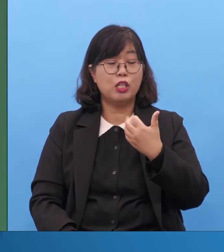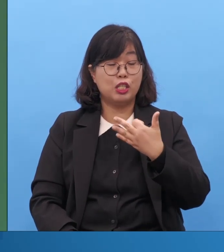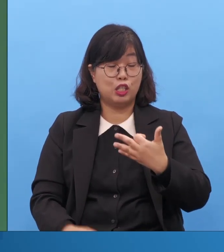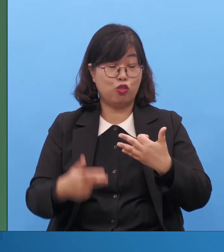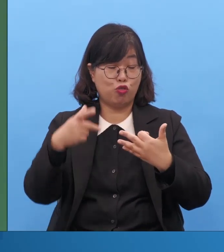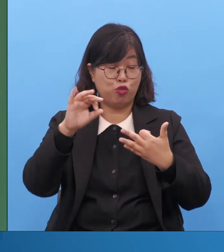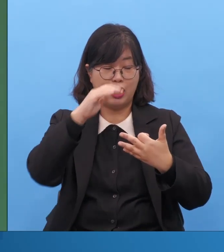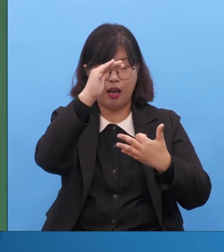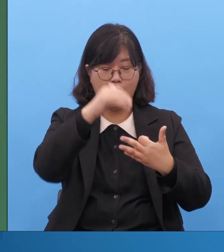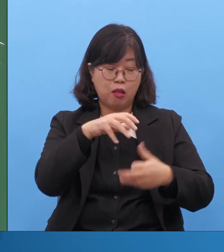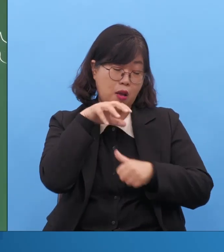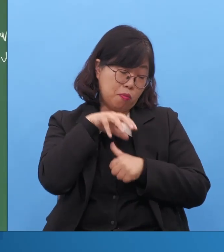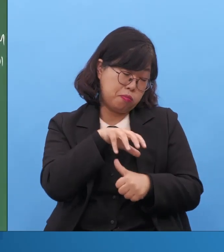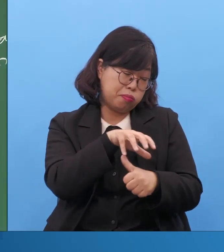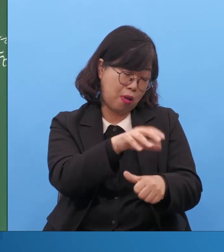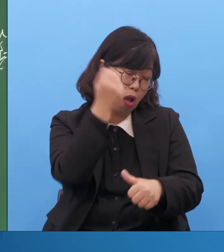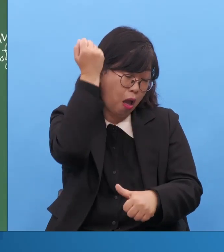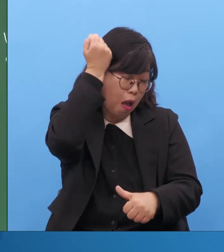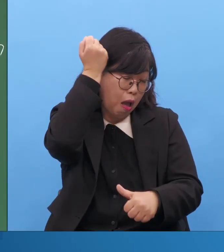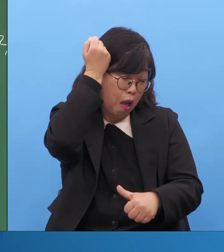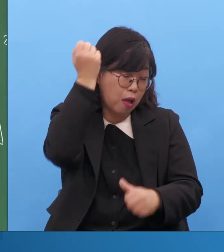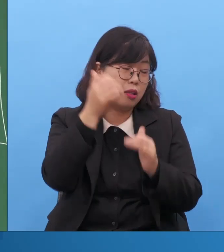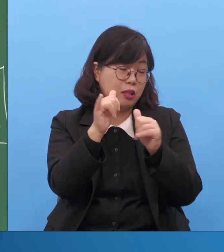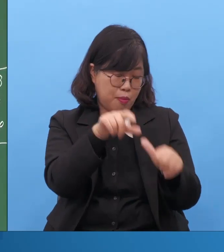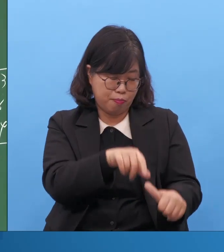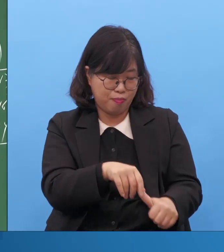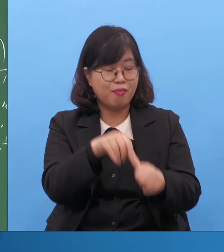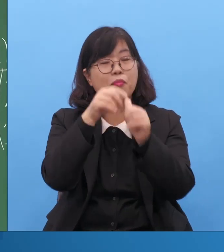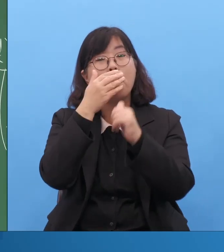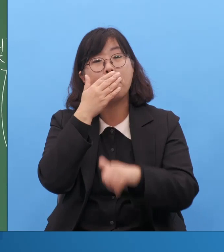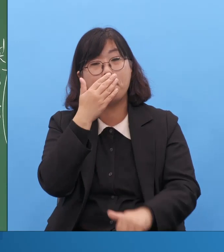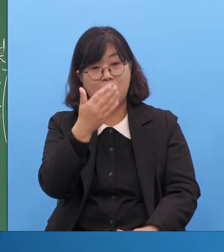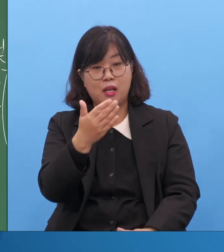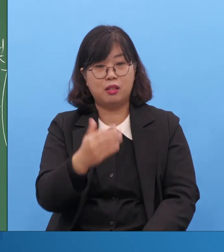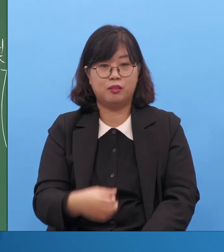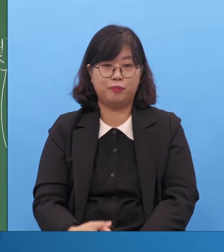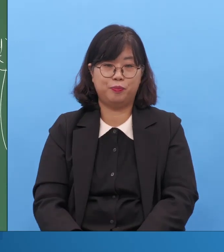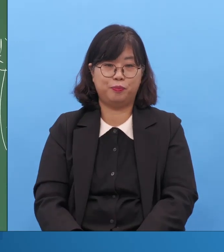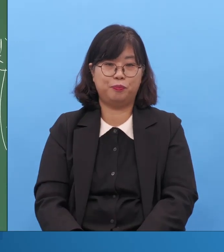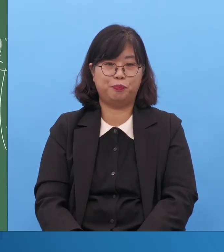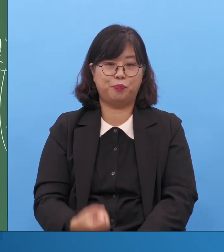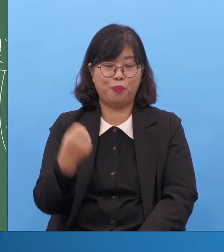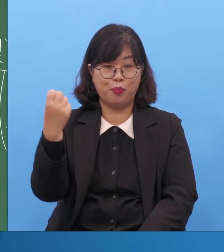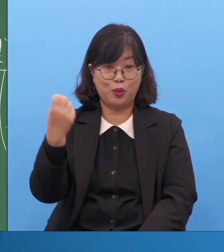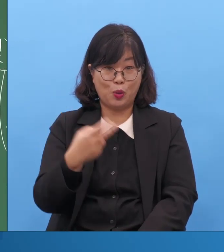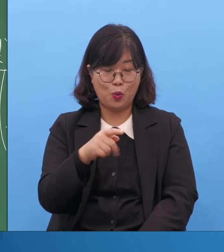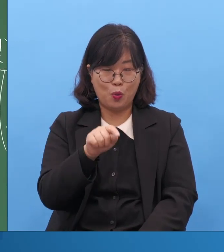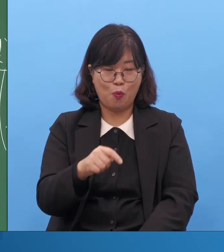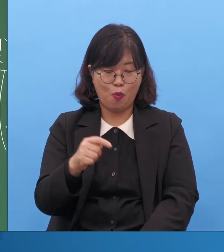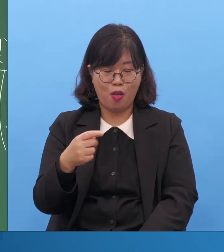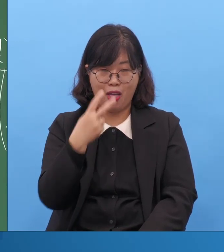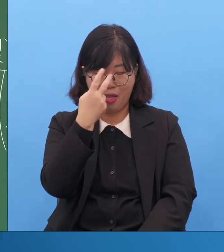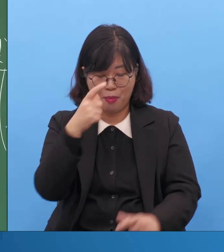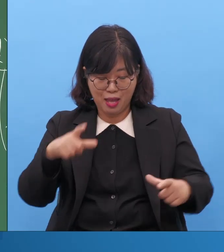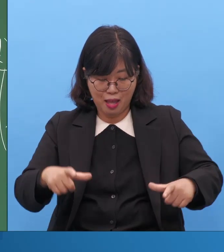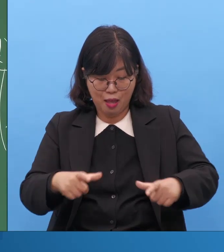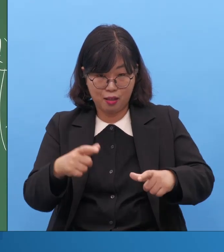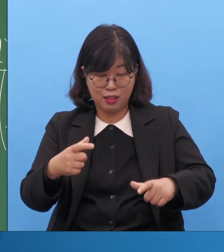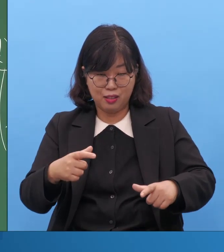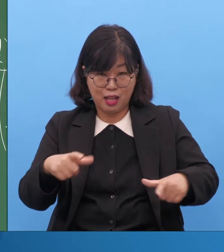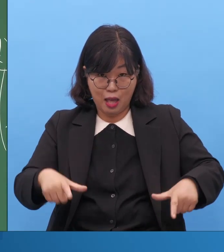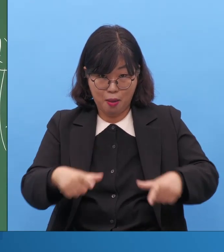여기는 뭡니까? 여러분 아시다시피 완전히 사단에 함정,